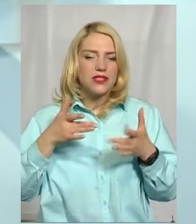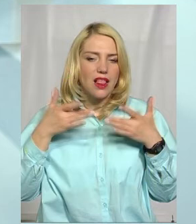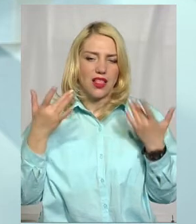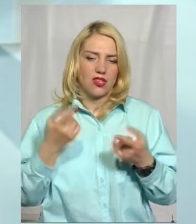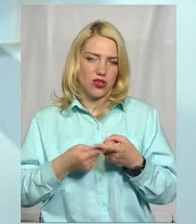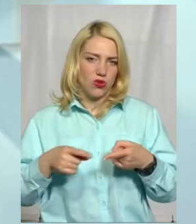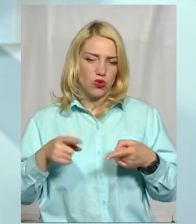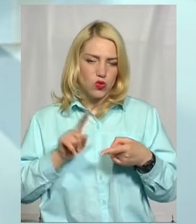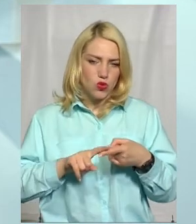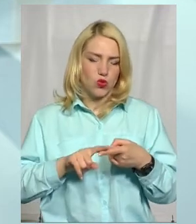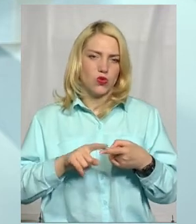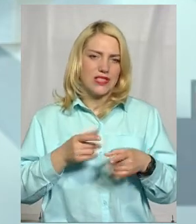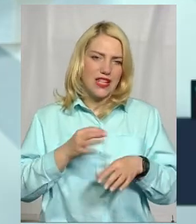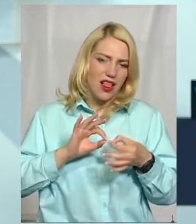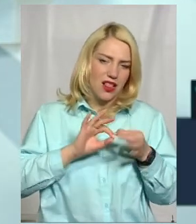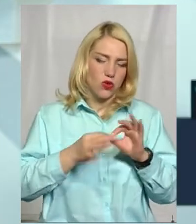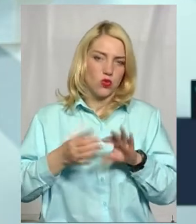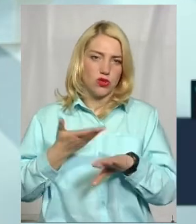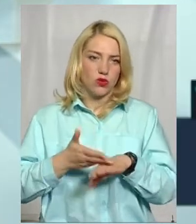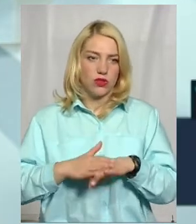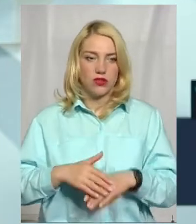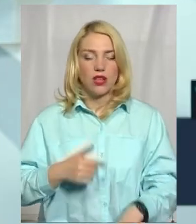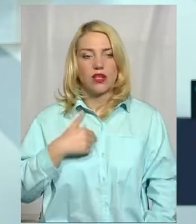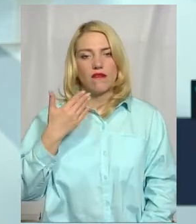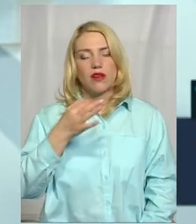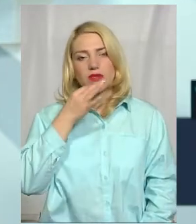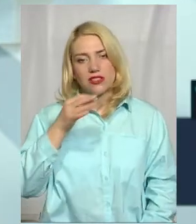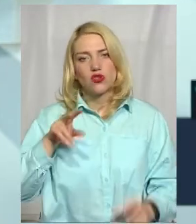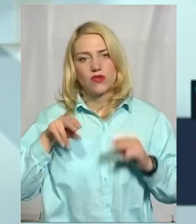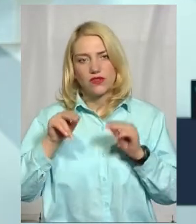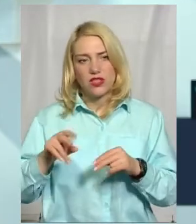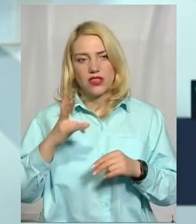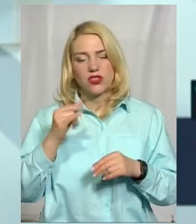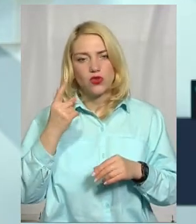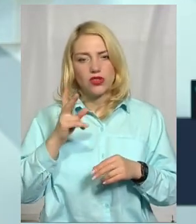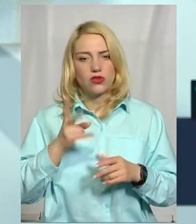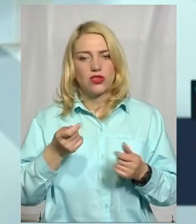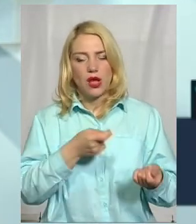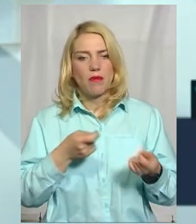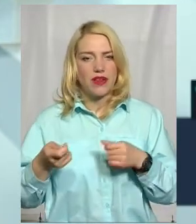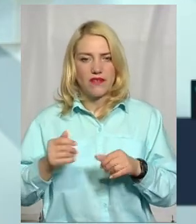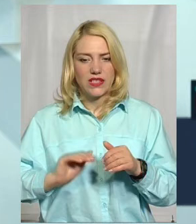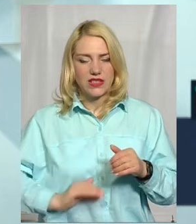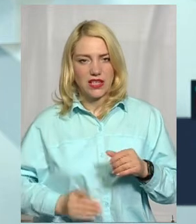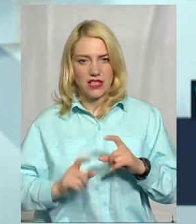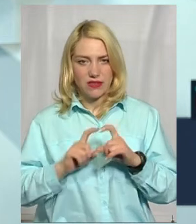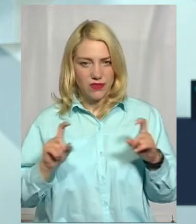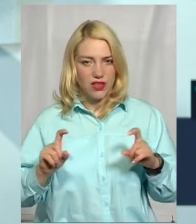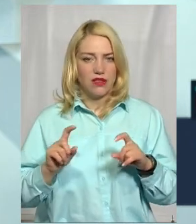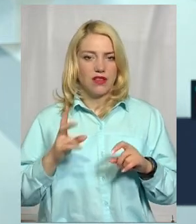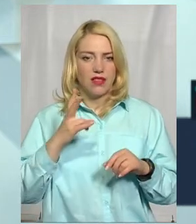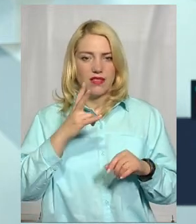ситуації? Я скажу відверто, жоден із моїх перевізників, перевізників, які працюють у Хмельницькому районі, не